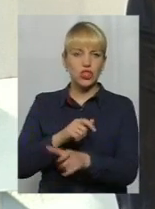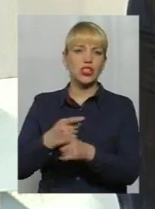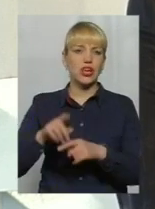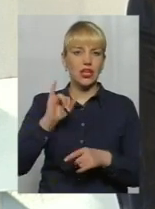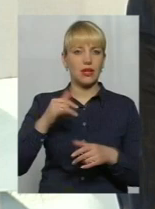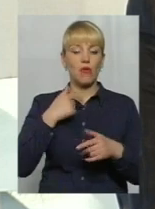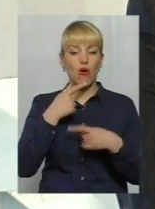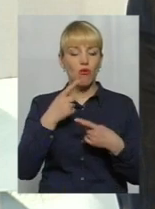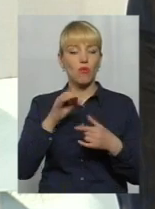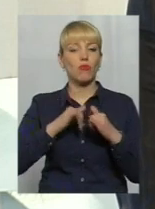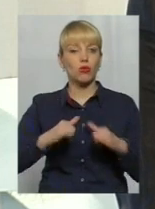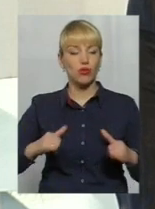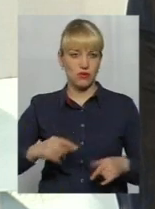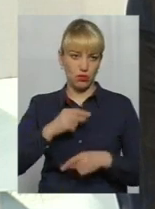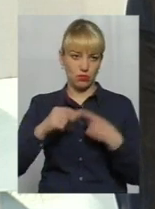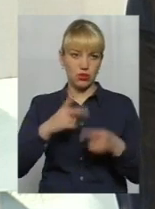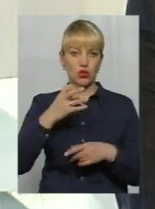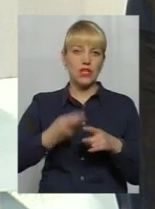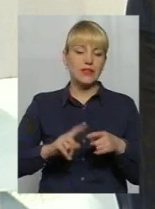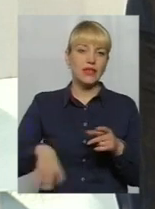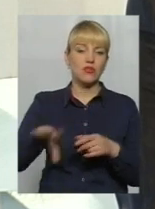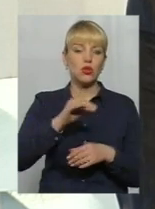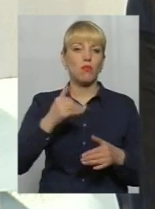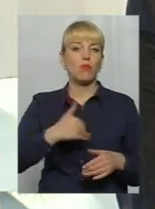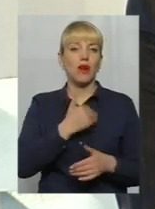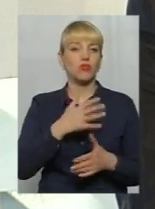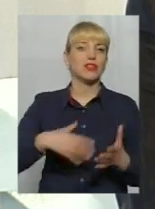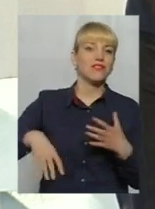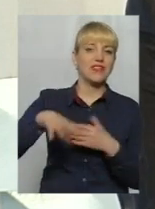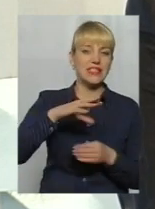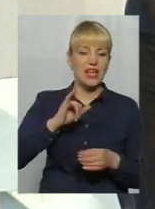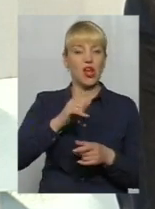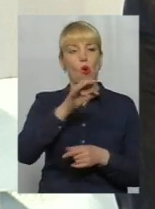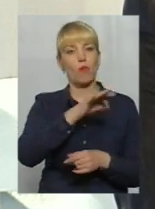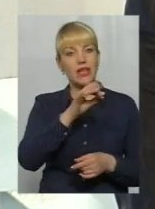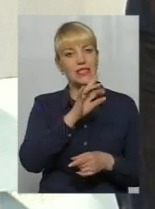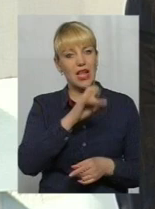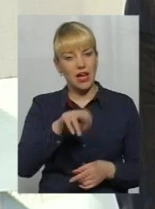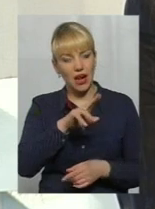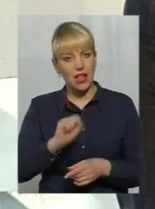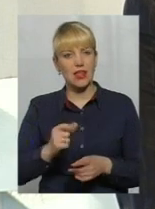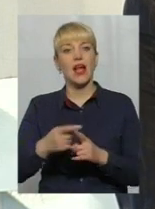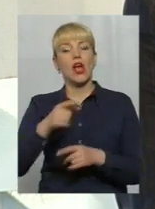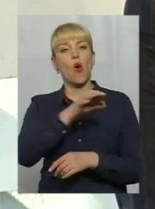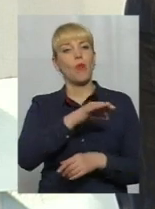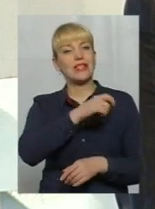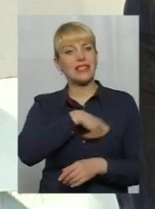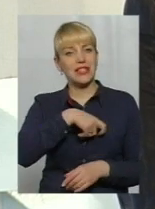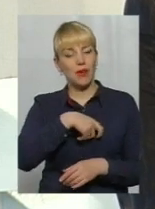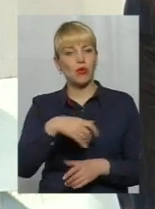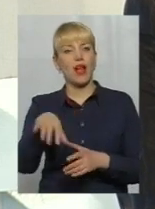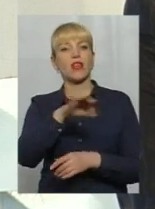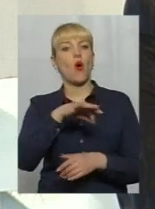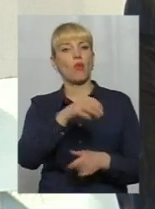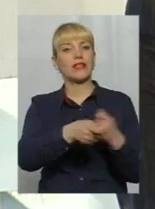розвиток бізнесу. Але цього всього повинні прагнути всі. І обласна рада, і обласні депутати, і обласна